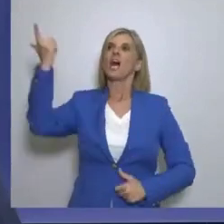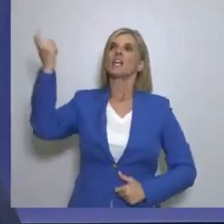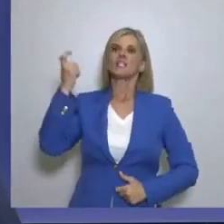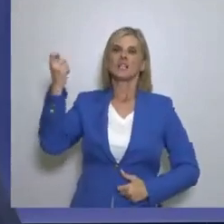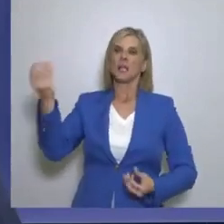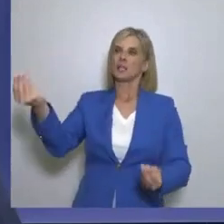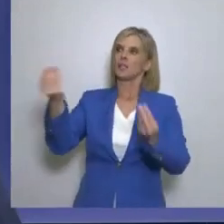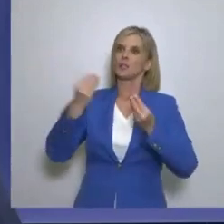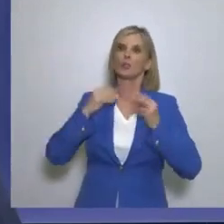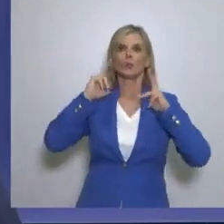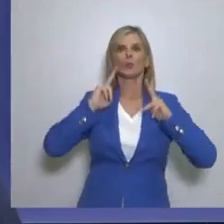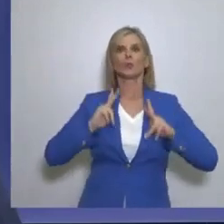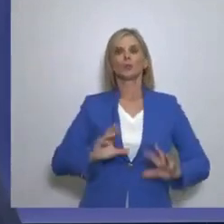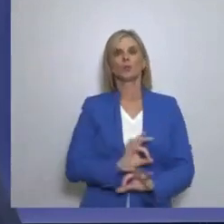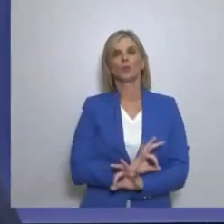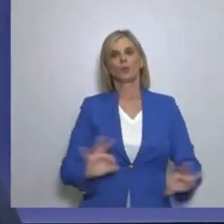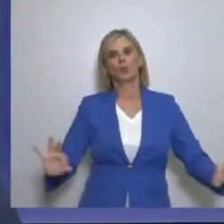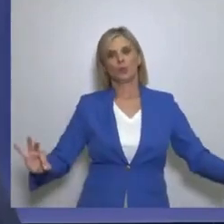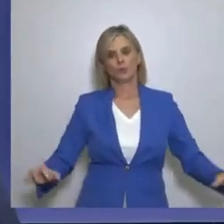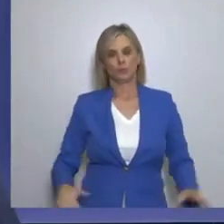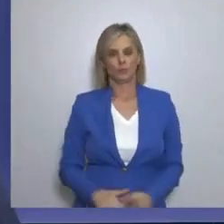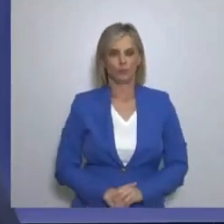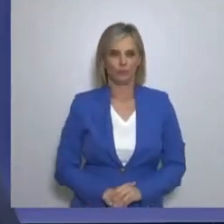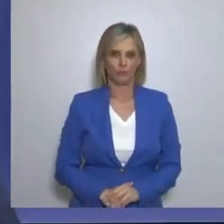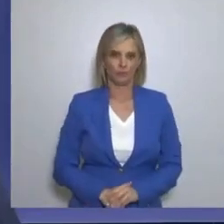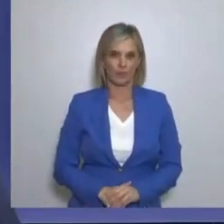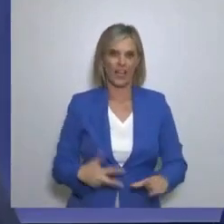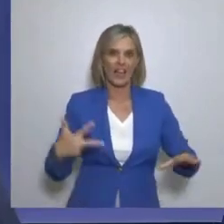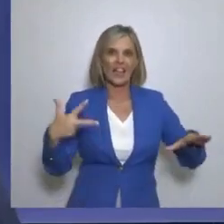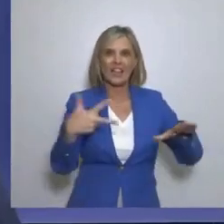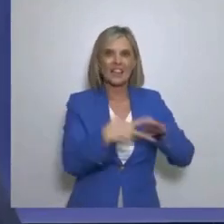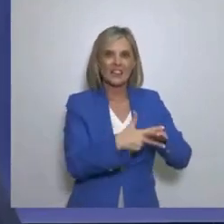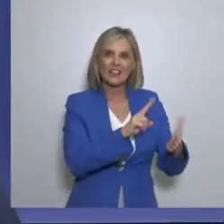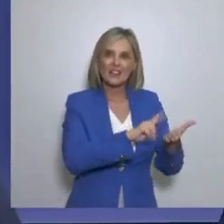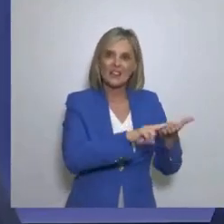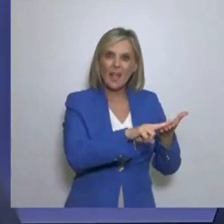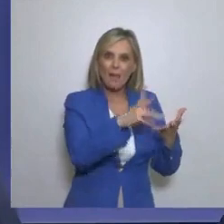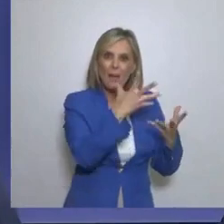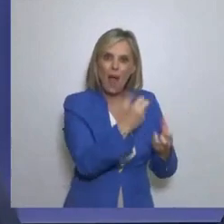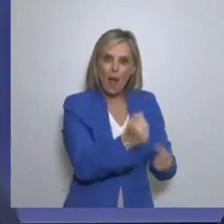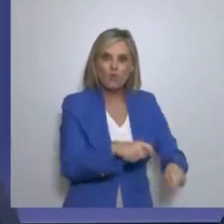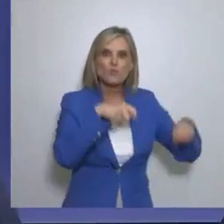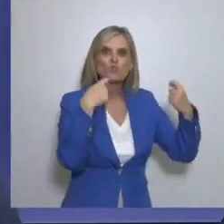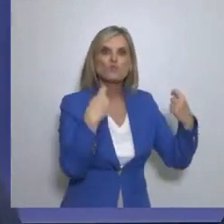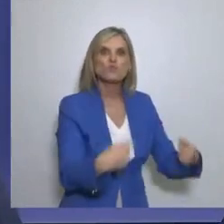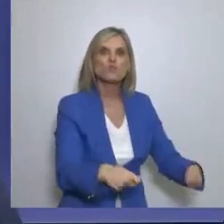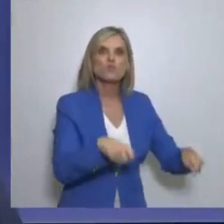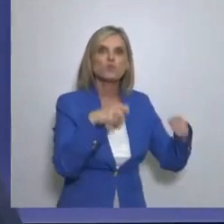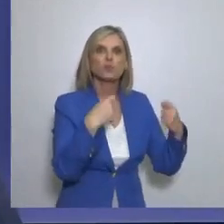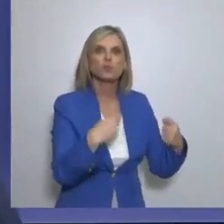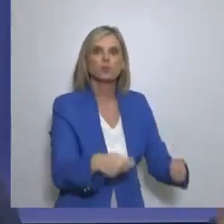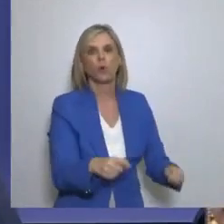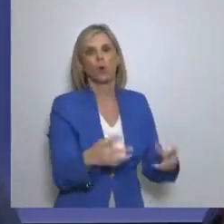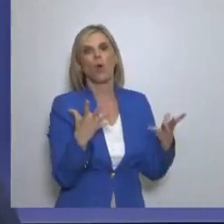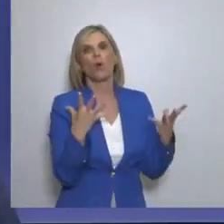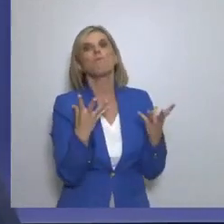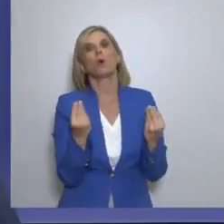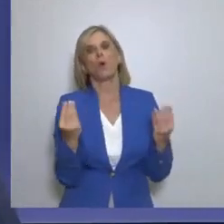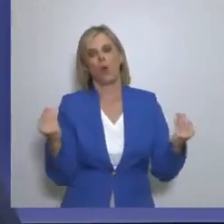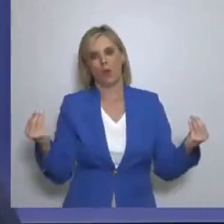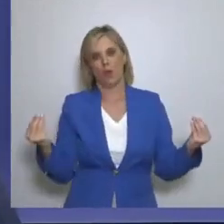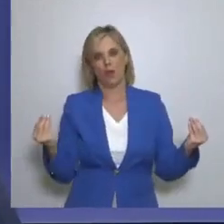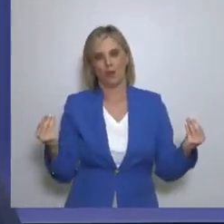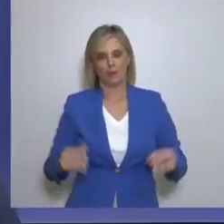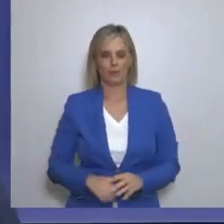έχει έρθει Αυτή τη στιγμή Δεν το συζητάμε έτσι Δηλαδή τα ταμεία Έχουν παραπάνω πλούτα Από αυτά που θα δώσουν Στον ασφαλισόμενο Και όχι το αντίθετο Που συμφέρει τώρα